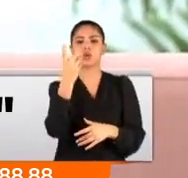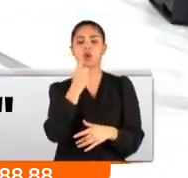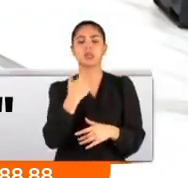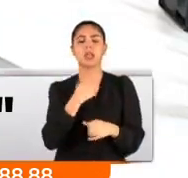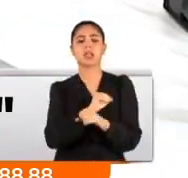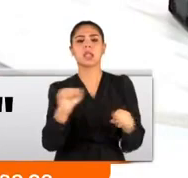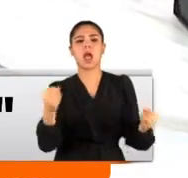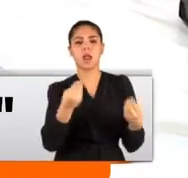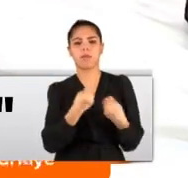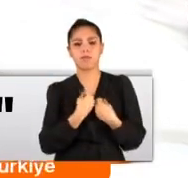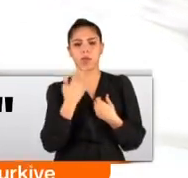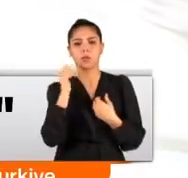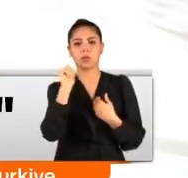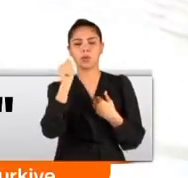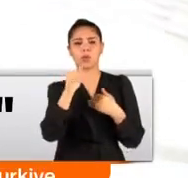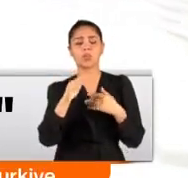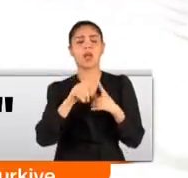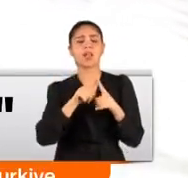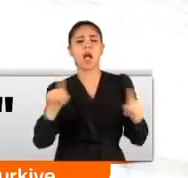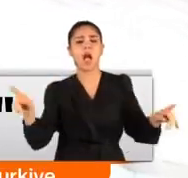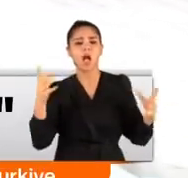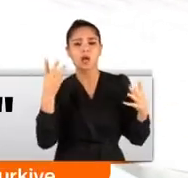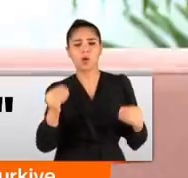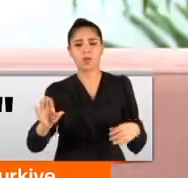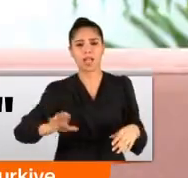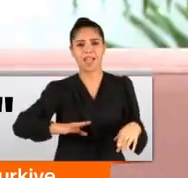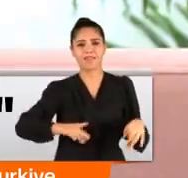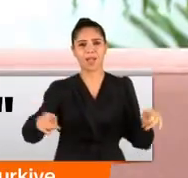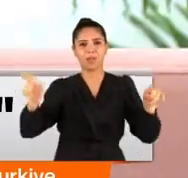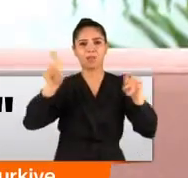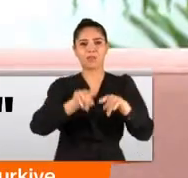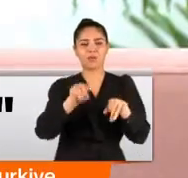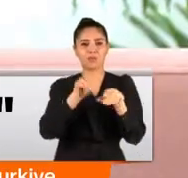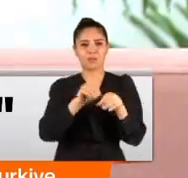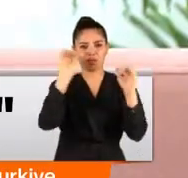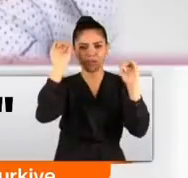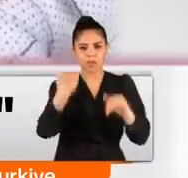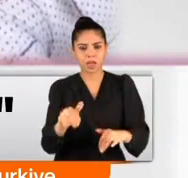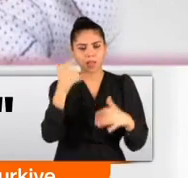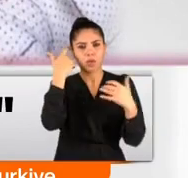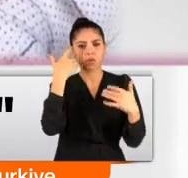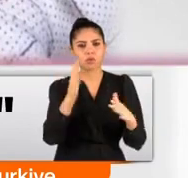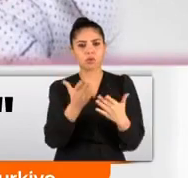acı kalmadı. Günlerdir ayrı kaldığı evlatlarına kavuşma umuduyla stüdyoya geldi. Büyük şok yaşadı.